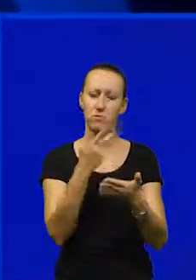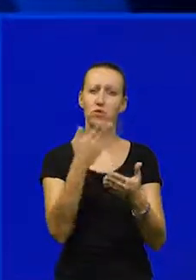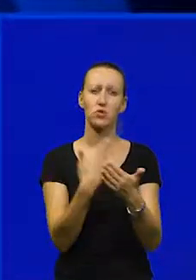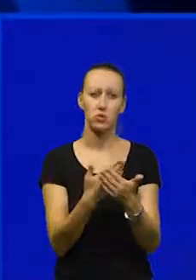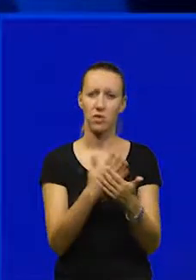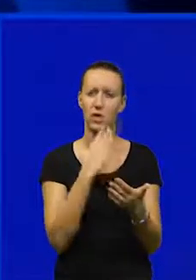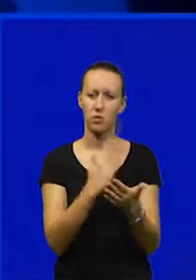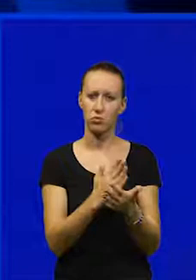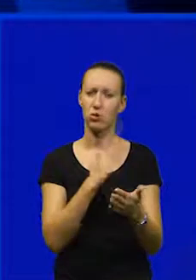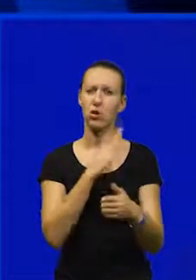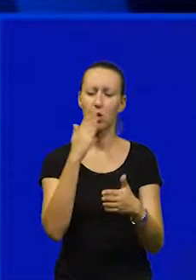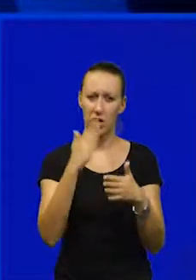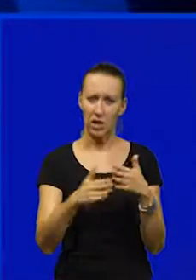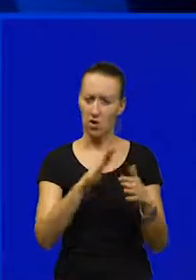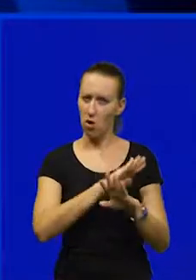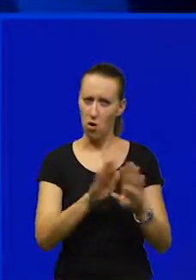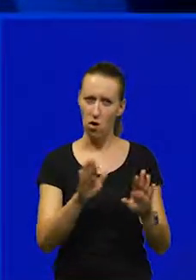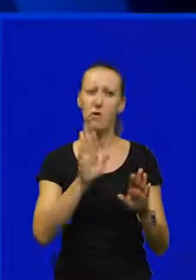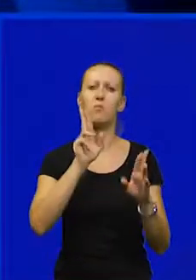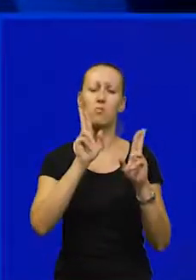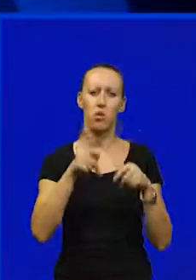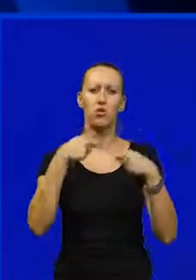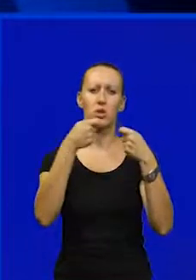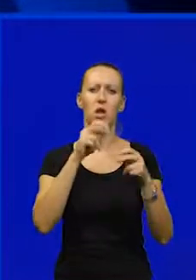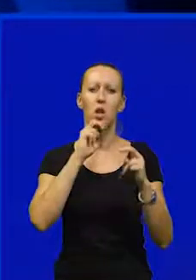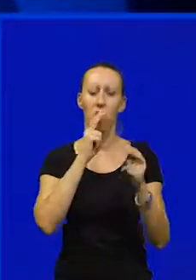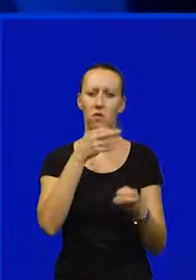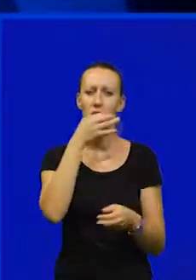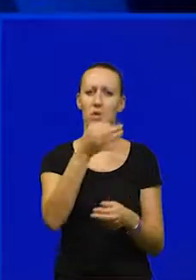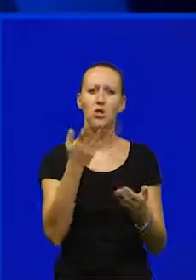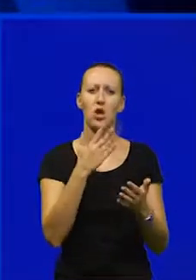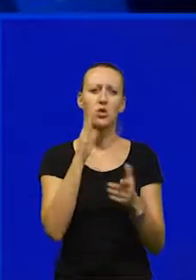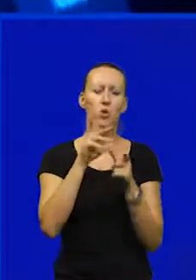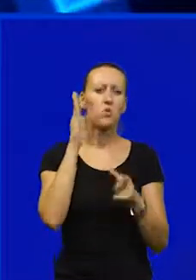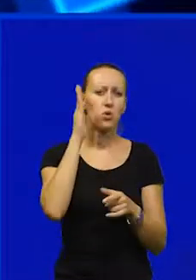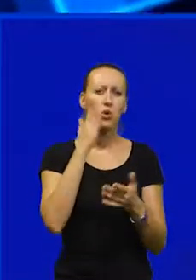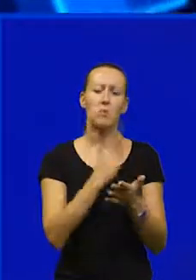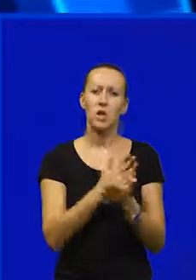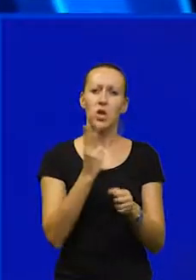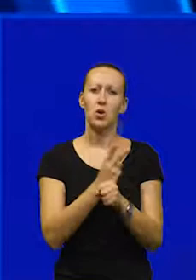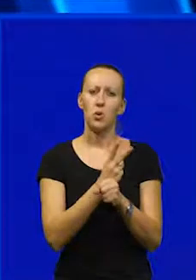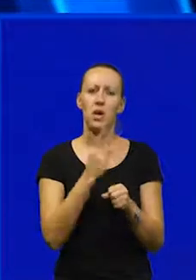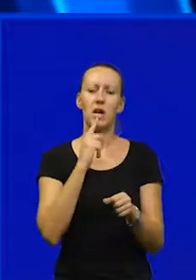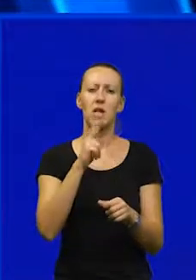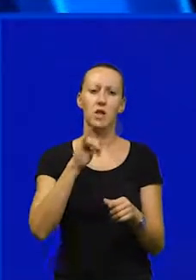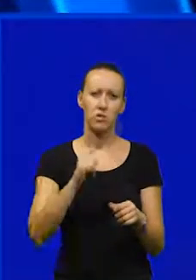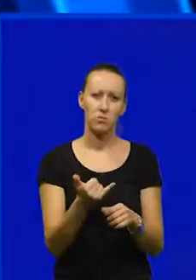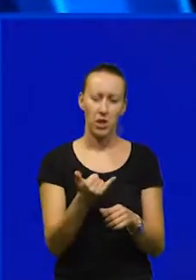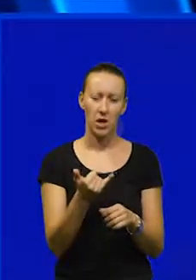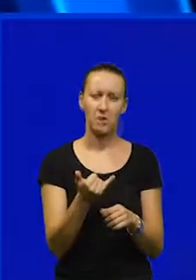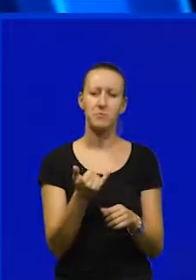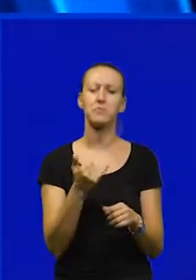kada bude gotov i usuglašen mogao dati odgovor na pitanje što će u budućnosti biti sa uljanikom i 3. majem